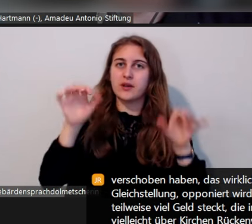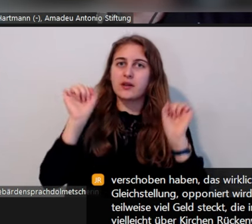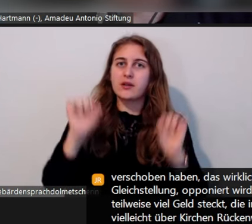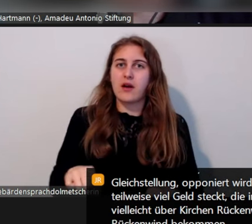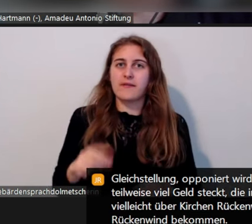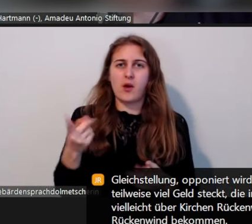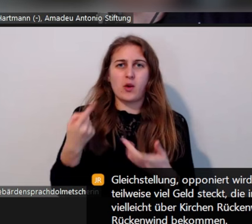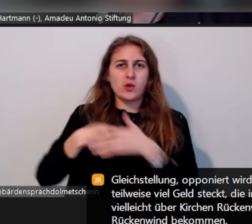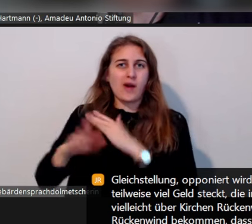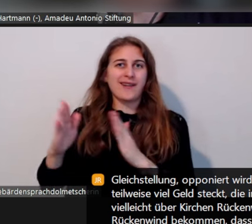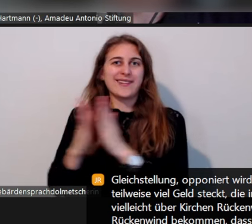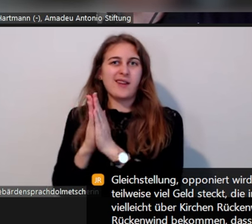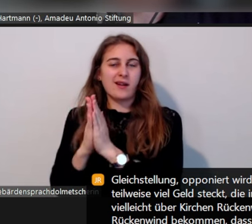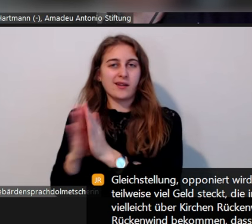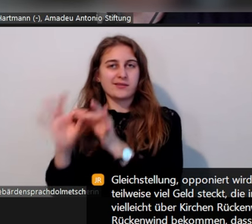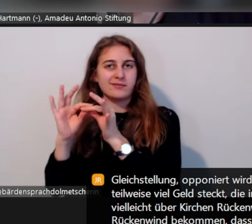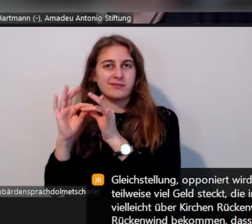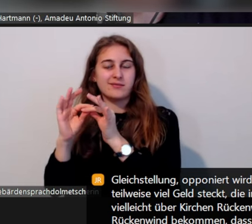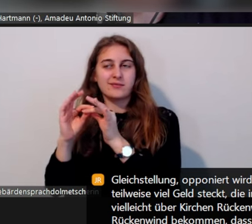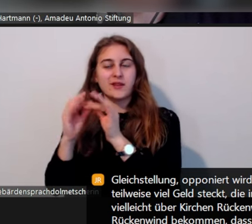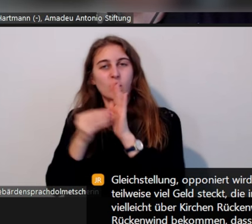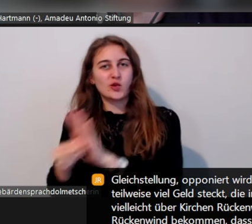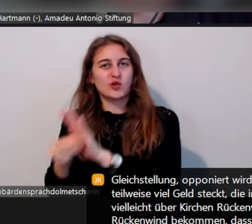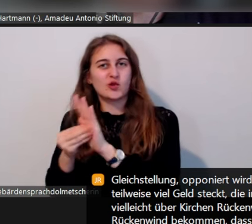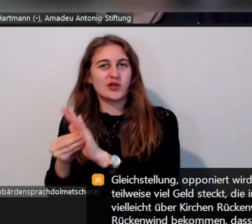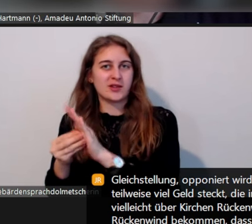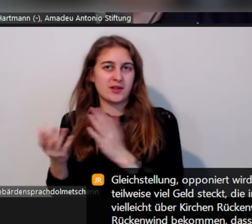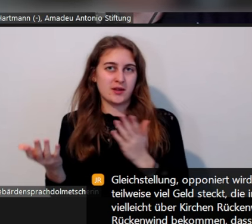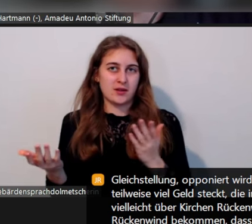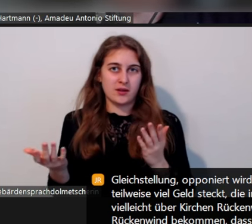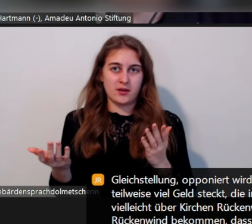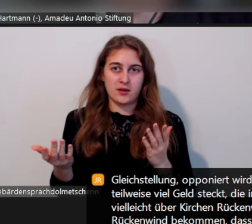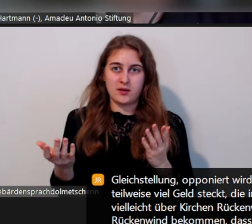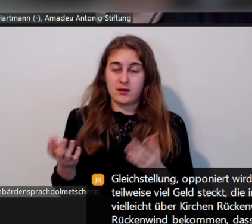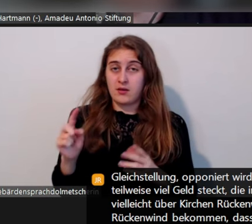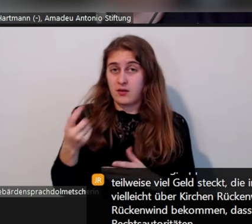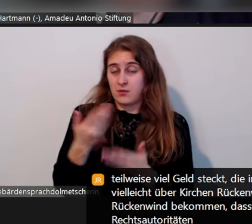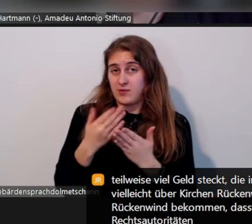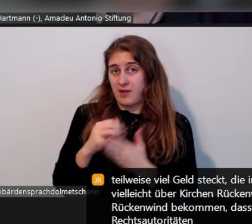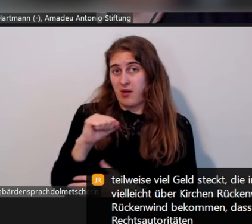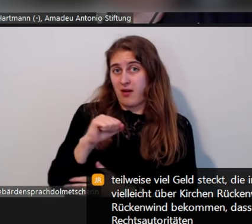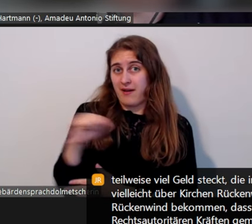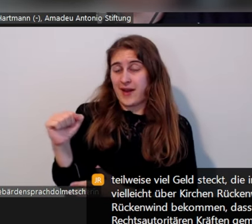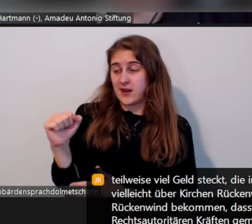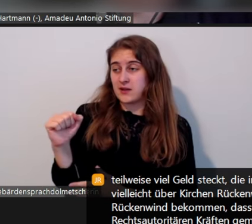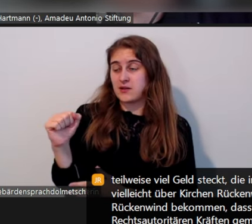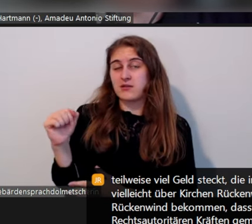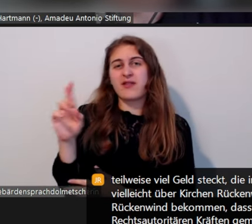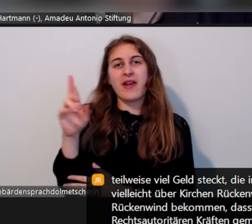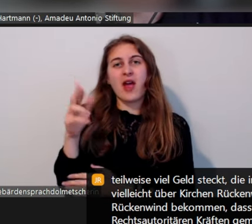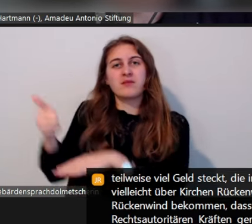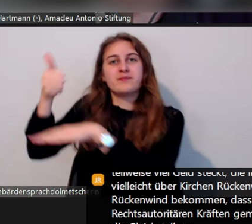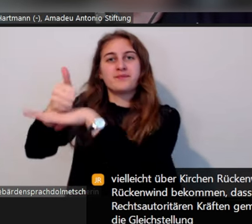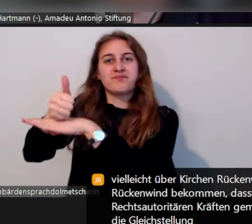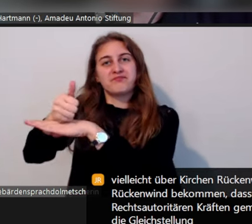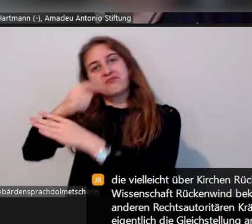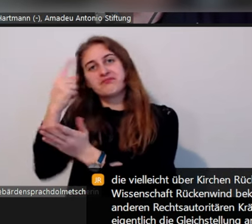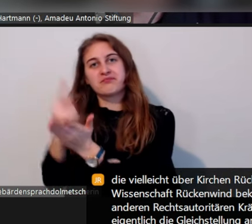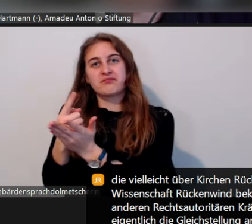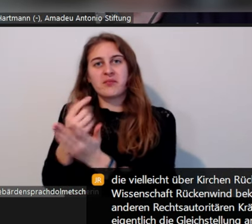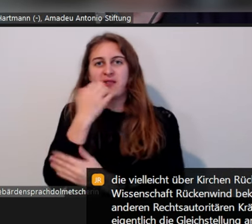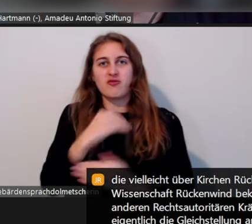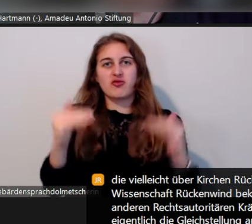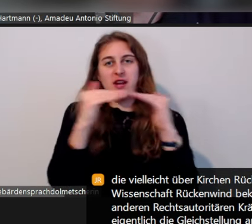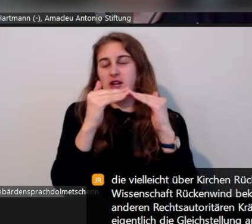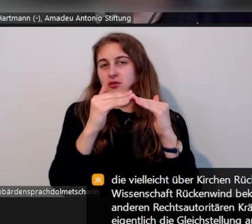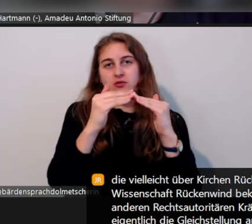dass die im Aufwind sind, mit sozusagen anderen rechtsautoritären Kräften gemeinsame Sache machen und eigentlich die Gleichstellung am liebsten abschaffen